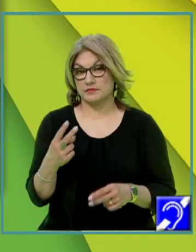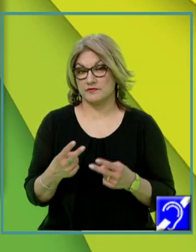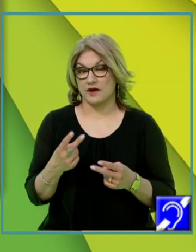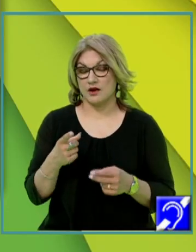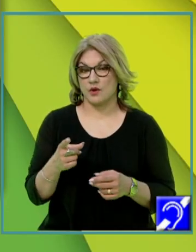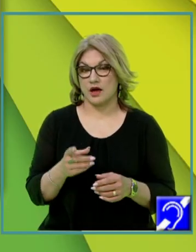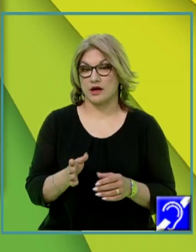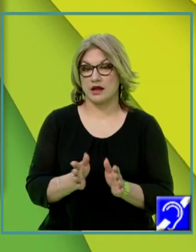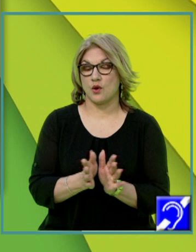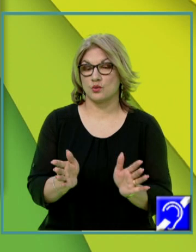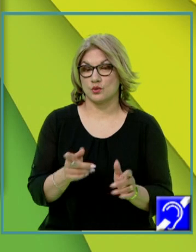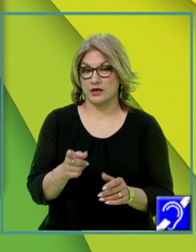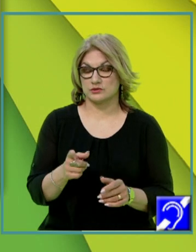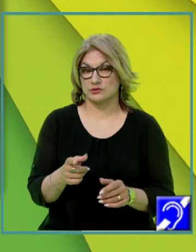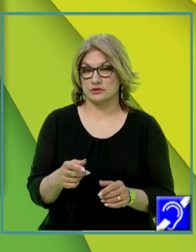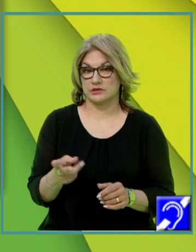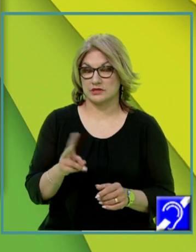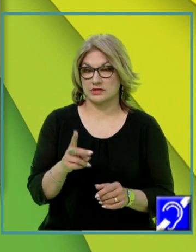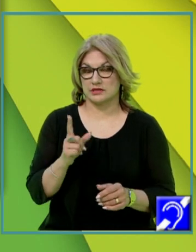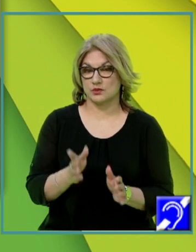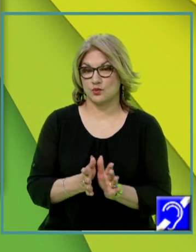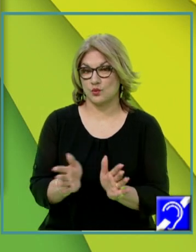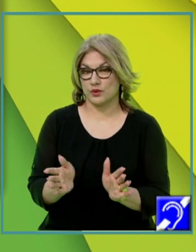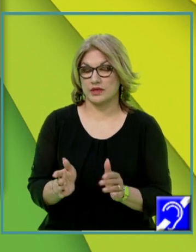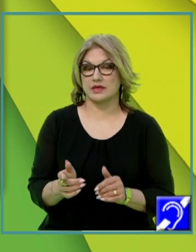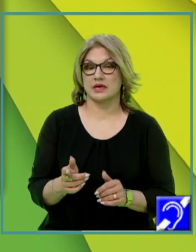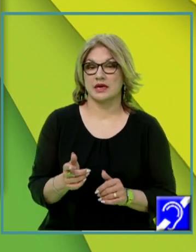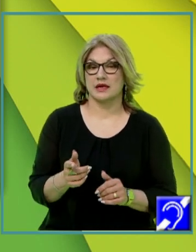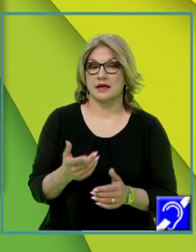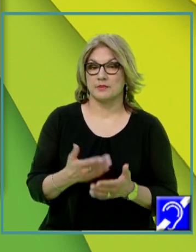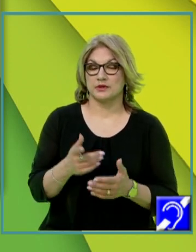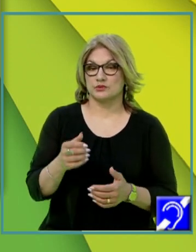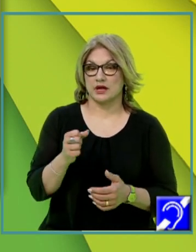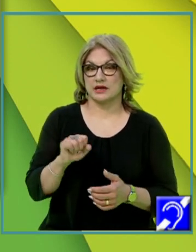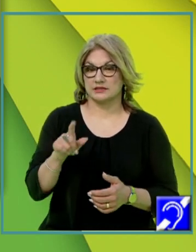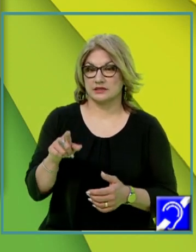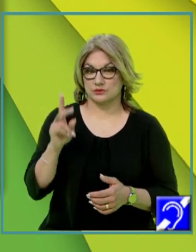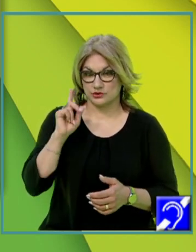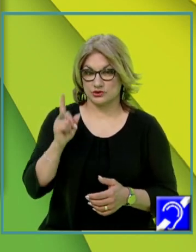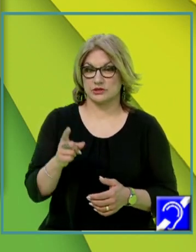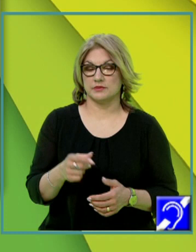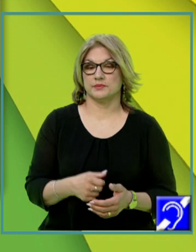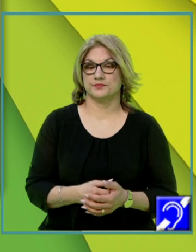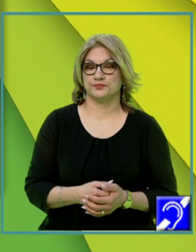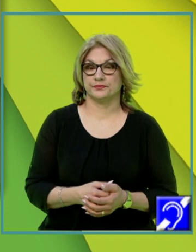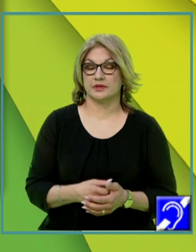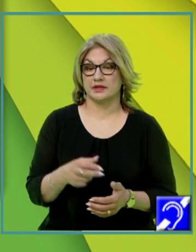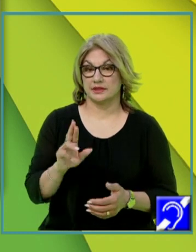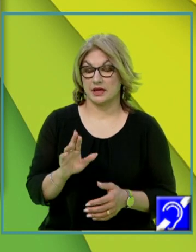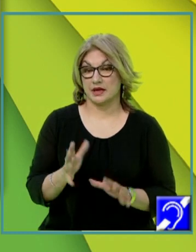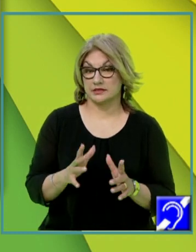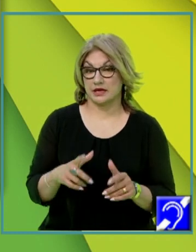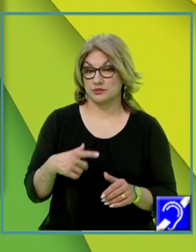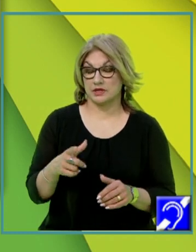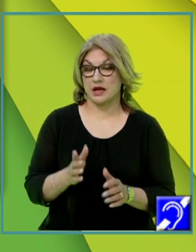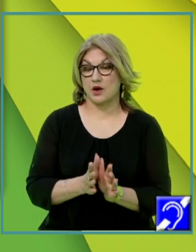unghiului ascuțită format între un unghi pentru care sinusul se cunoaște radical din 3 pe 2 numai că s-ar putea ca unghiul să